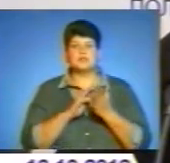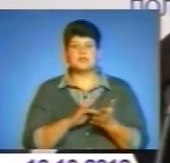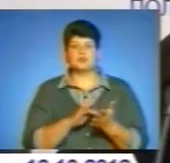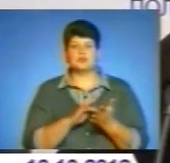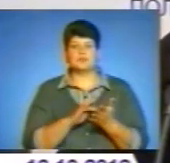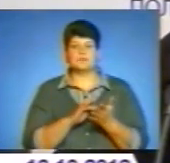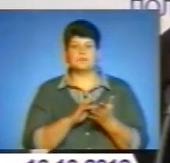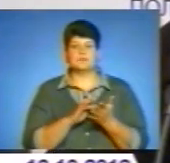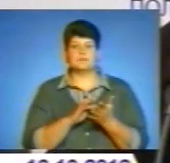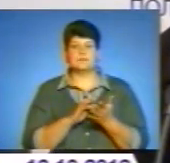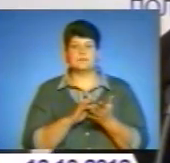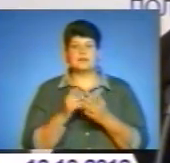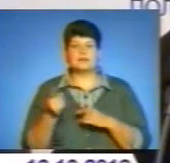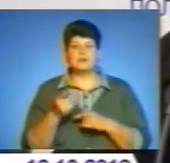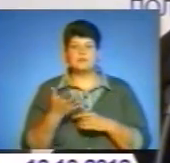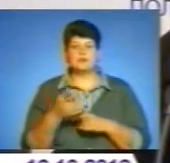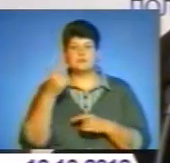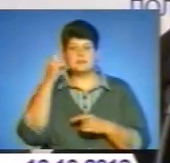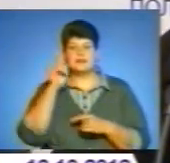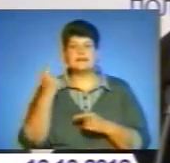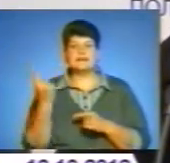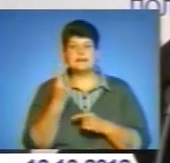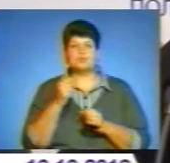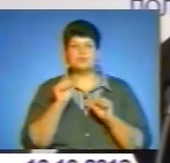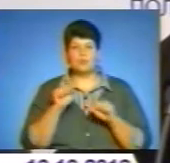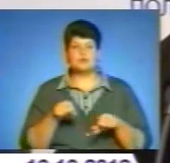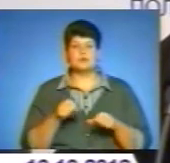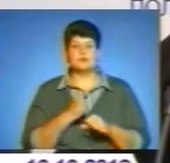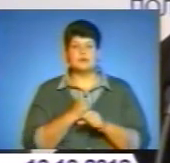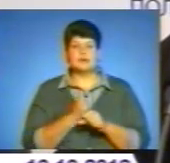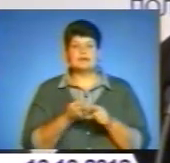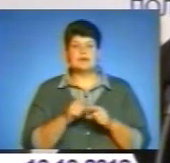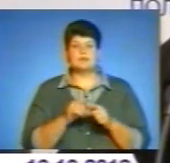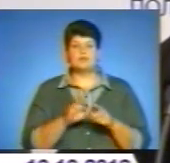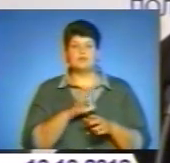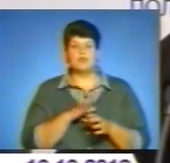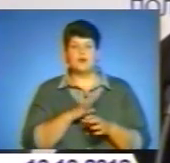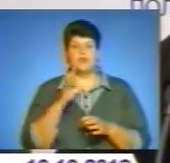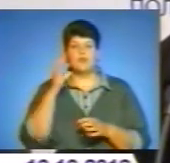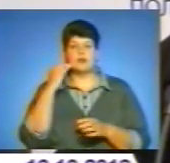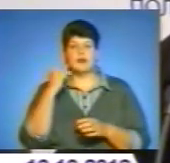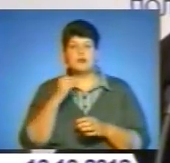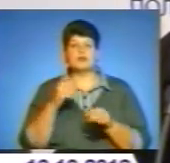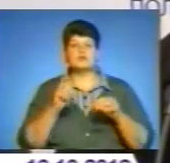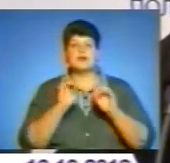Болгарію, я думаю, що ми могли б зробити, щоб Тернопіль знали, як туристичну